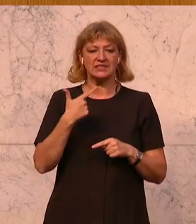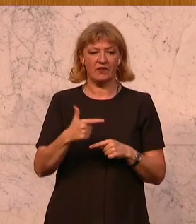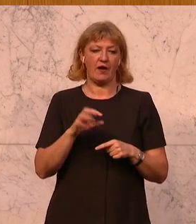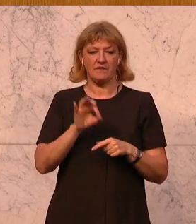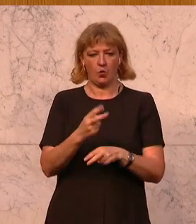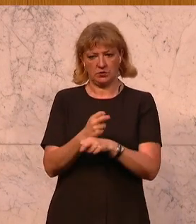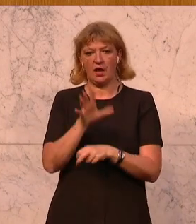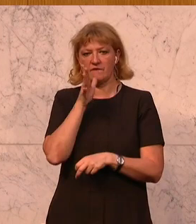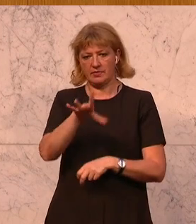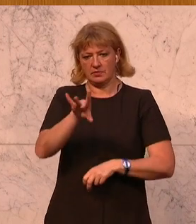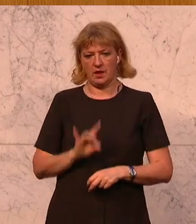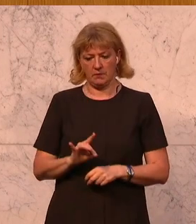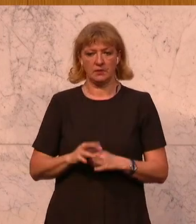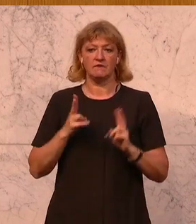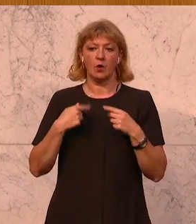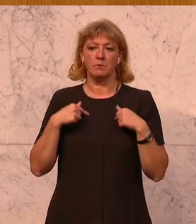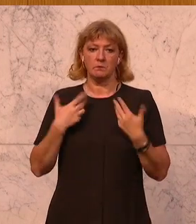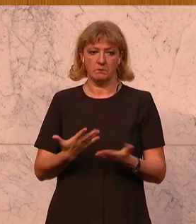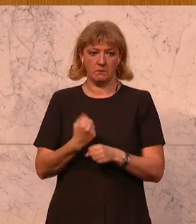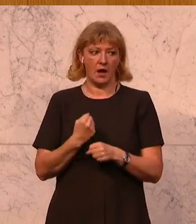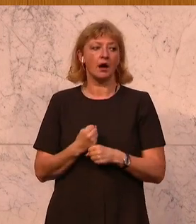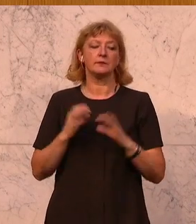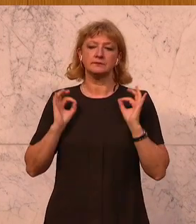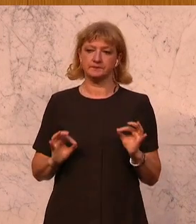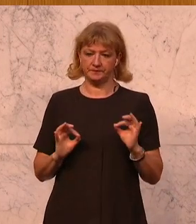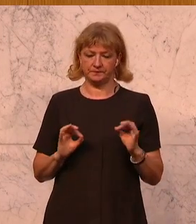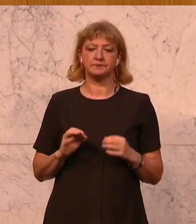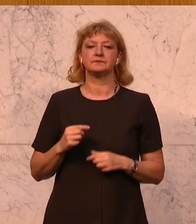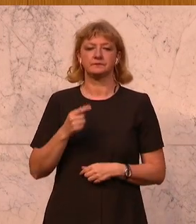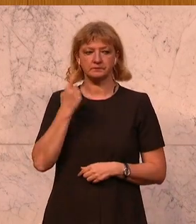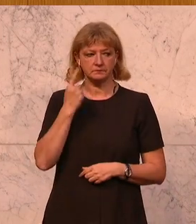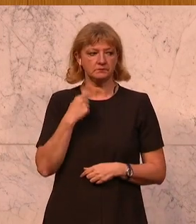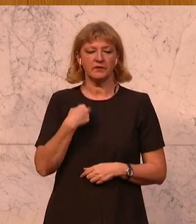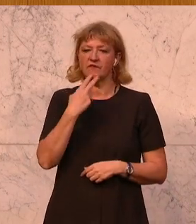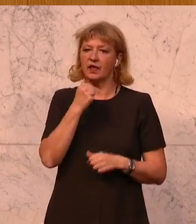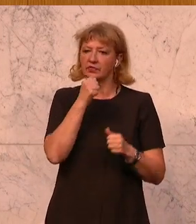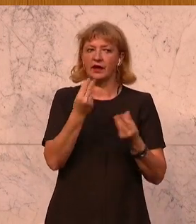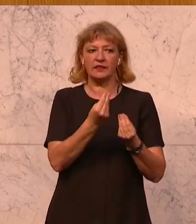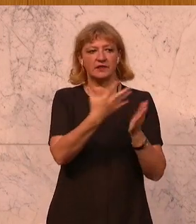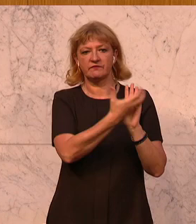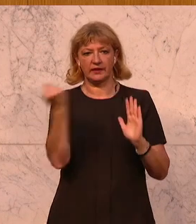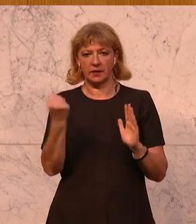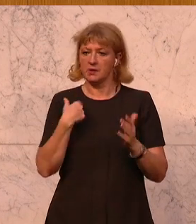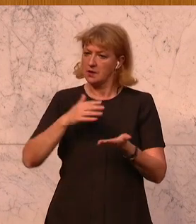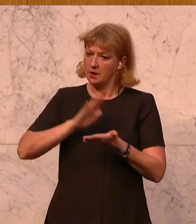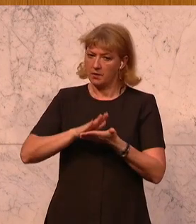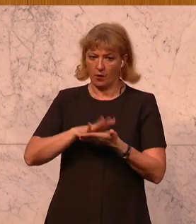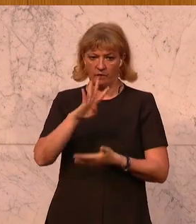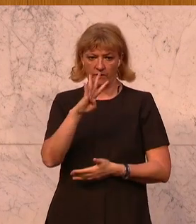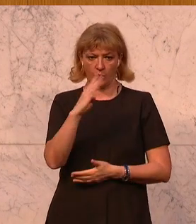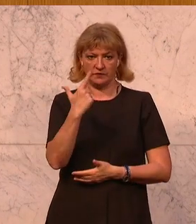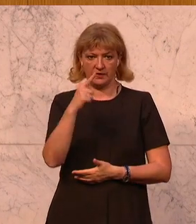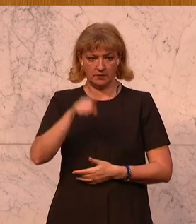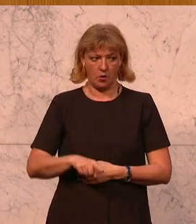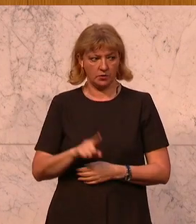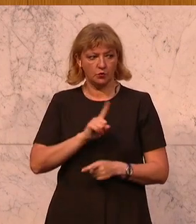Österreich wählen. Warum werden wir das machen? Ganz konkret, es geht darum, dass wir nicht jemanden etwas wegnehmen, wir bleiben bei den 24 Monaten,